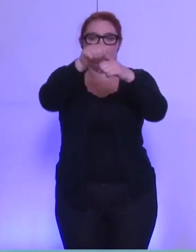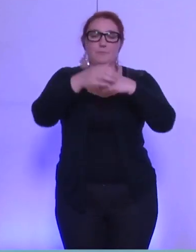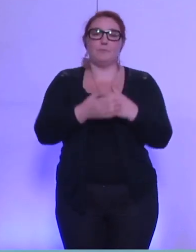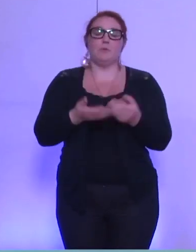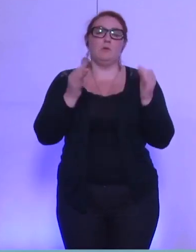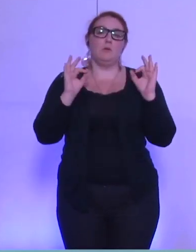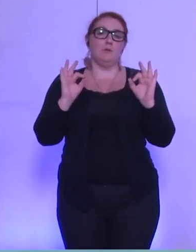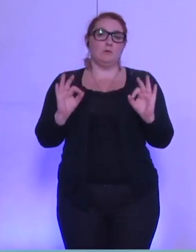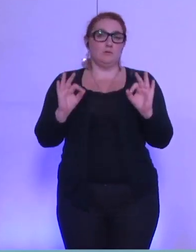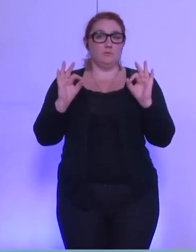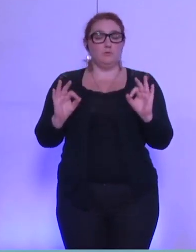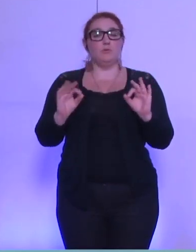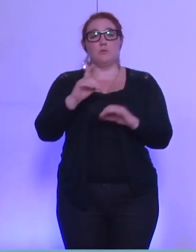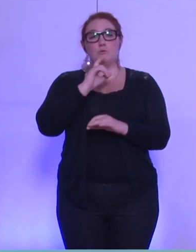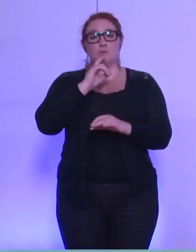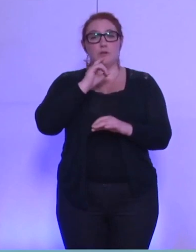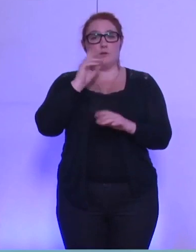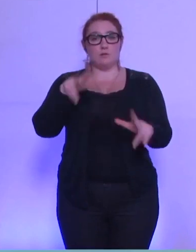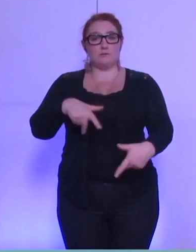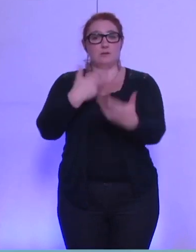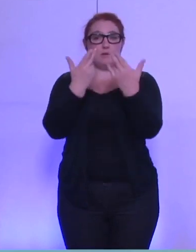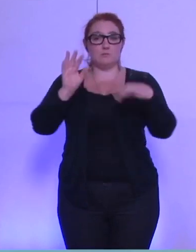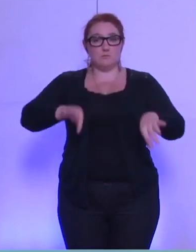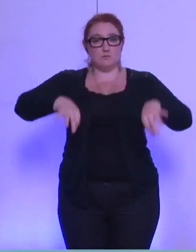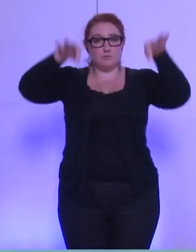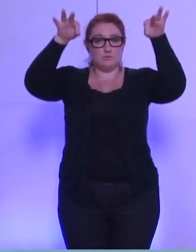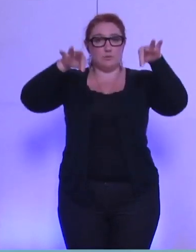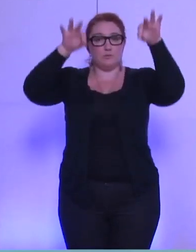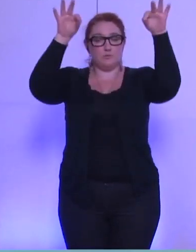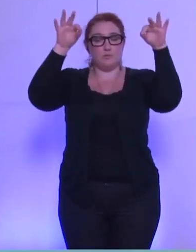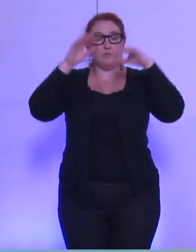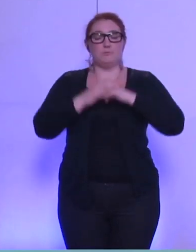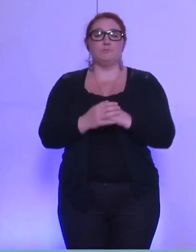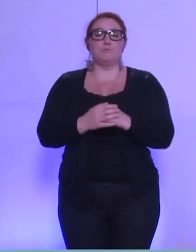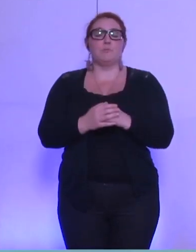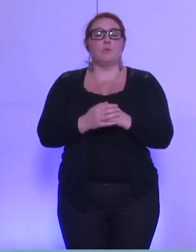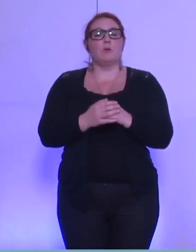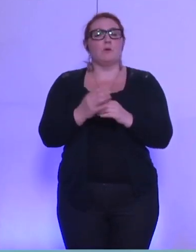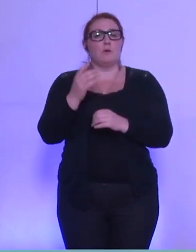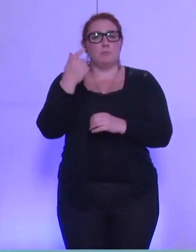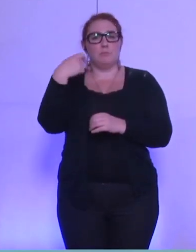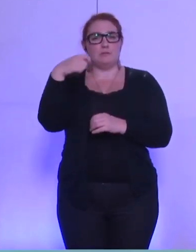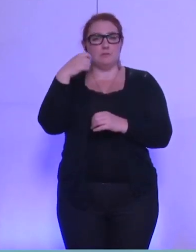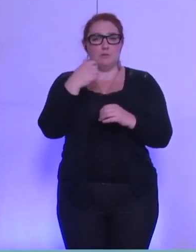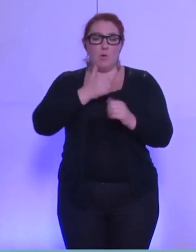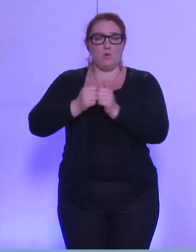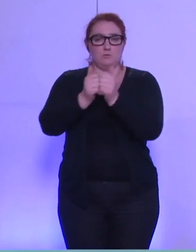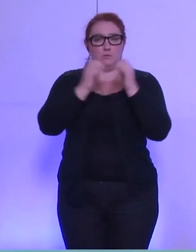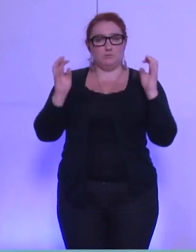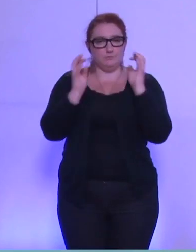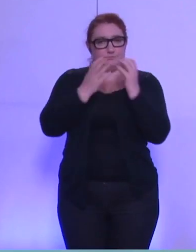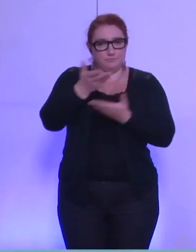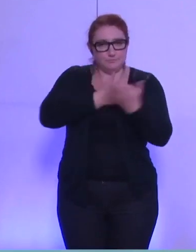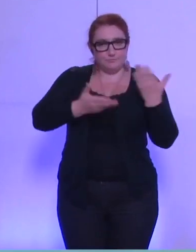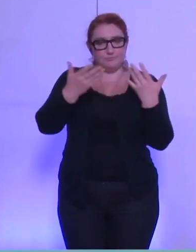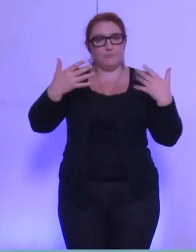eu une suspension de séance pendant laquelle nous avons tenu une conférence des présidents et